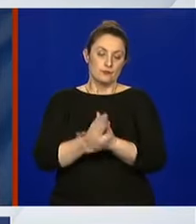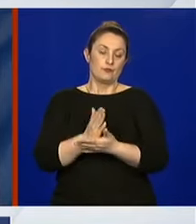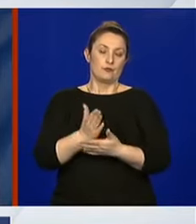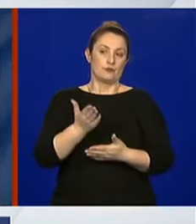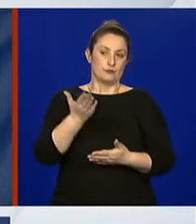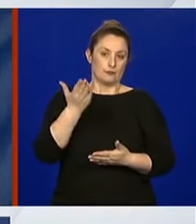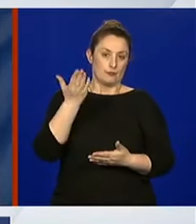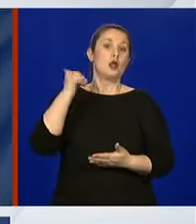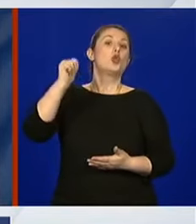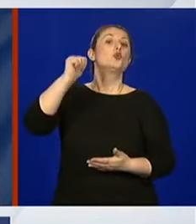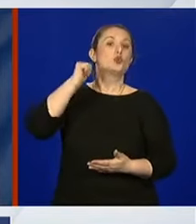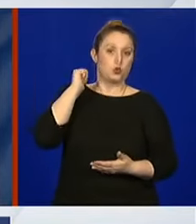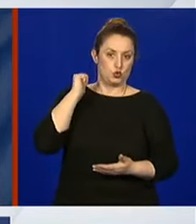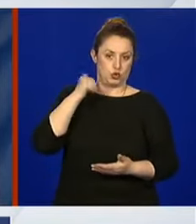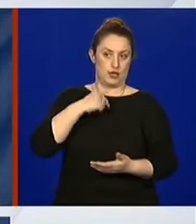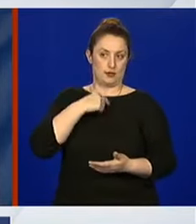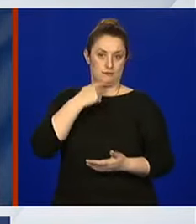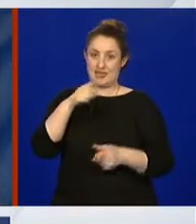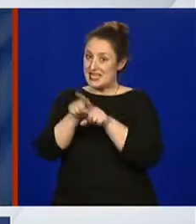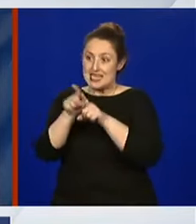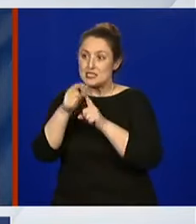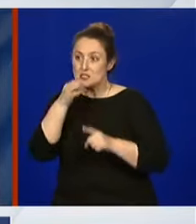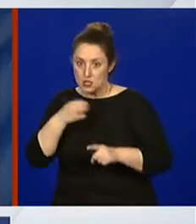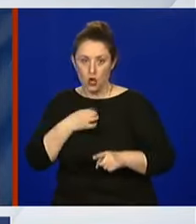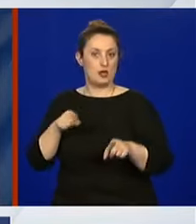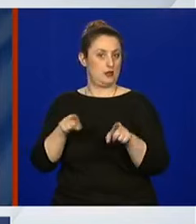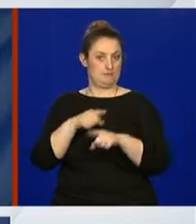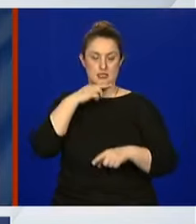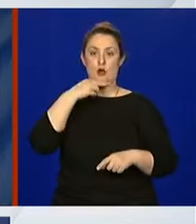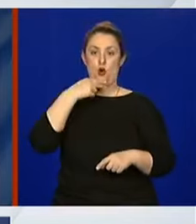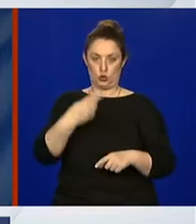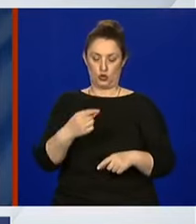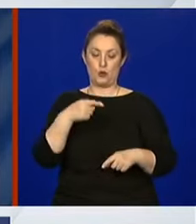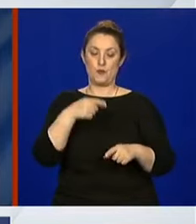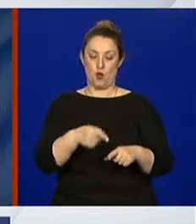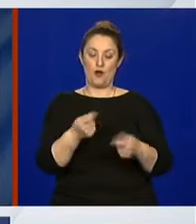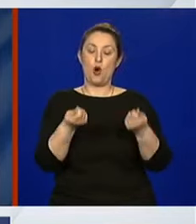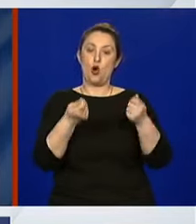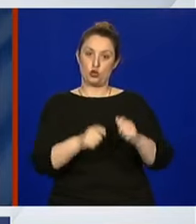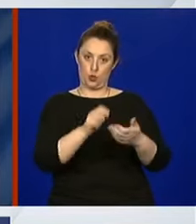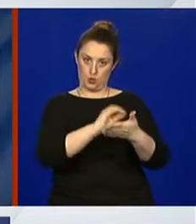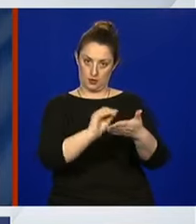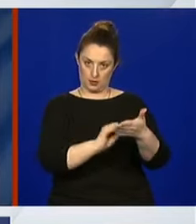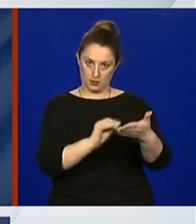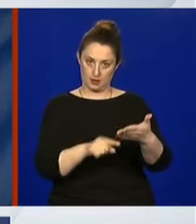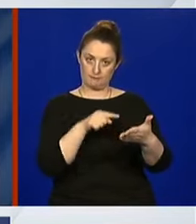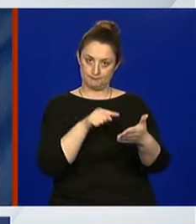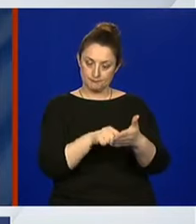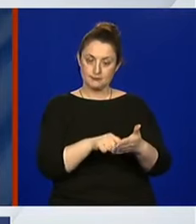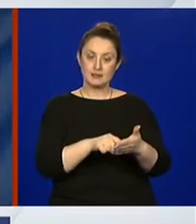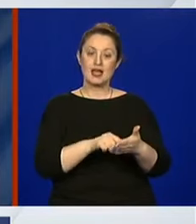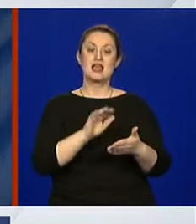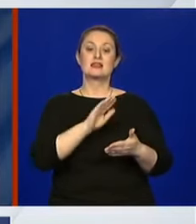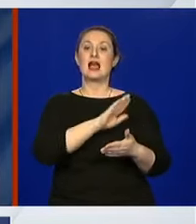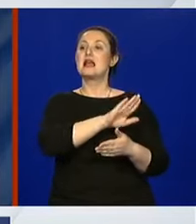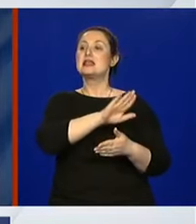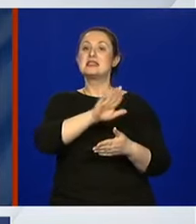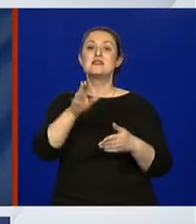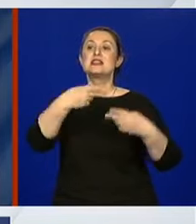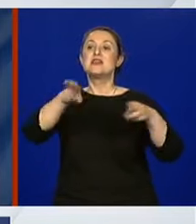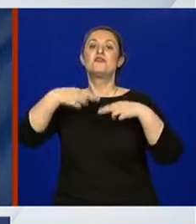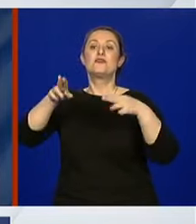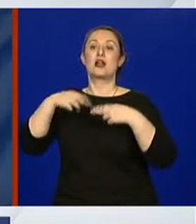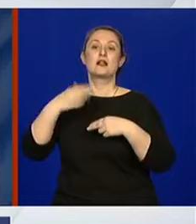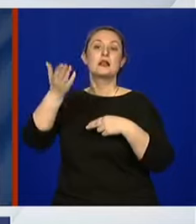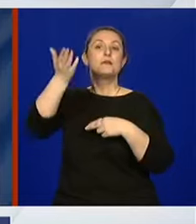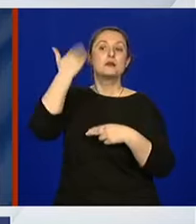jučer u odgovoru na isto pitanje, u odluci stoji da se svi vraćaju na ono radno vrijeme koje